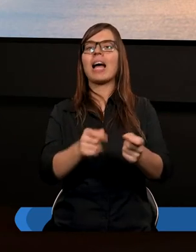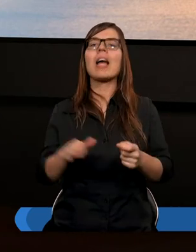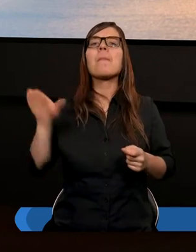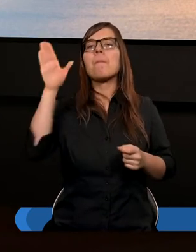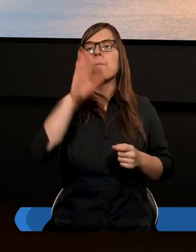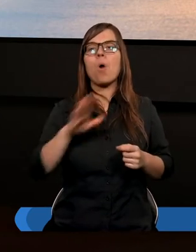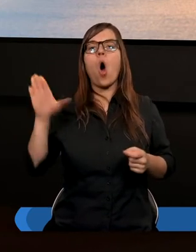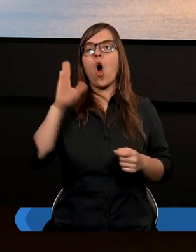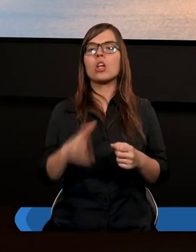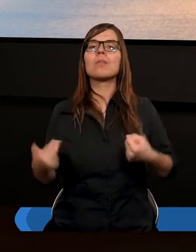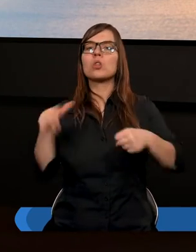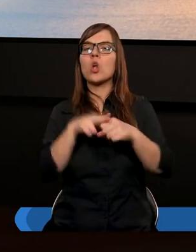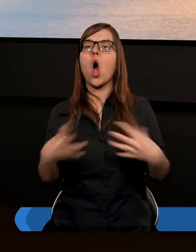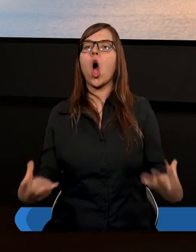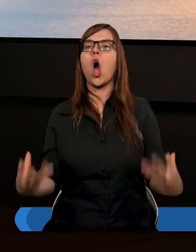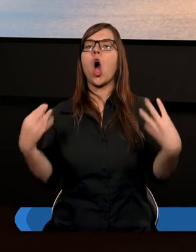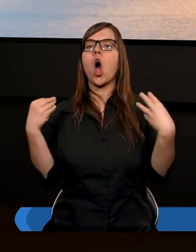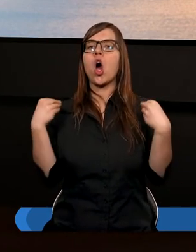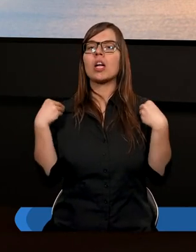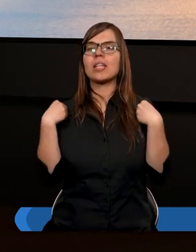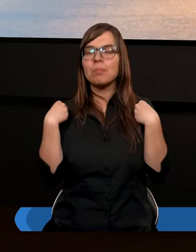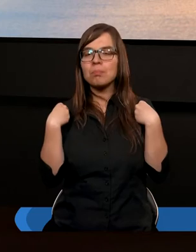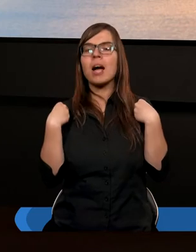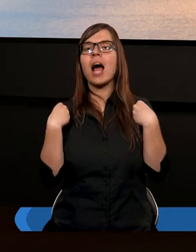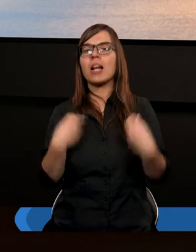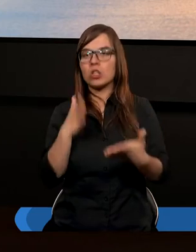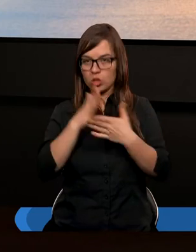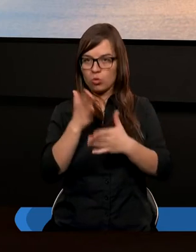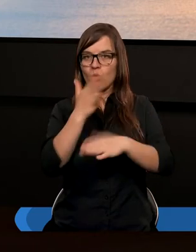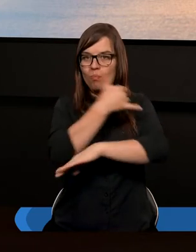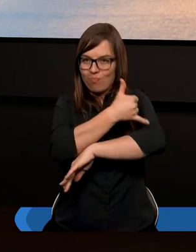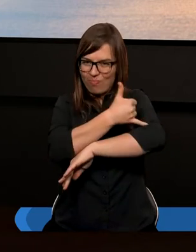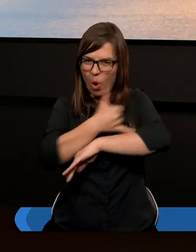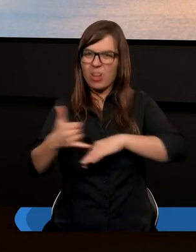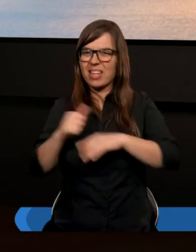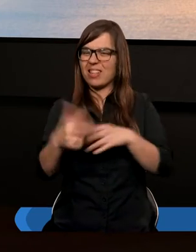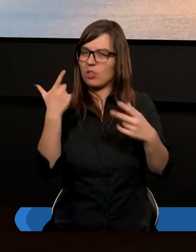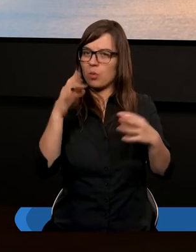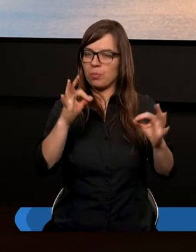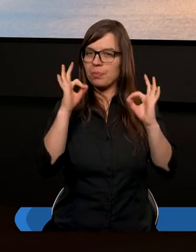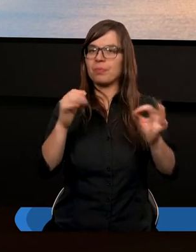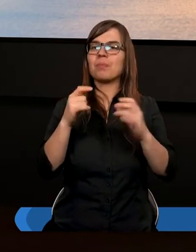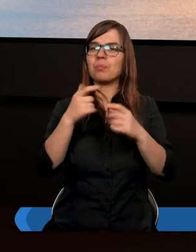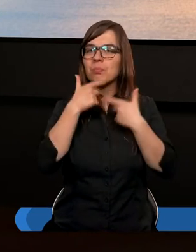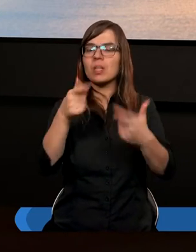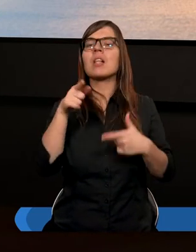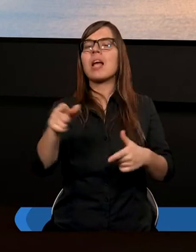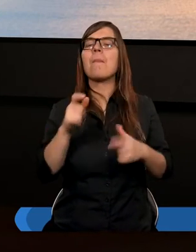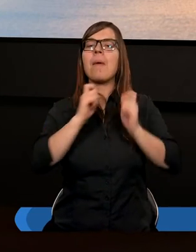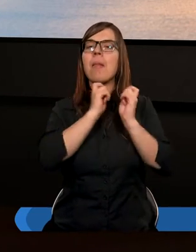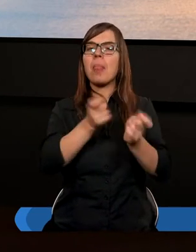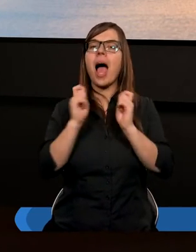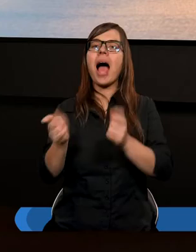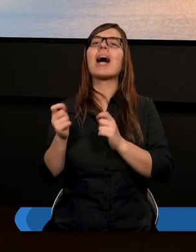Bożym, który otrzymaliśmy i też już podkreślaliśmy, abyśmy teraz tym darem,